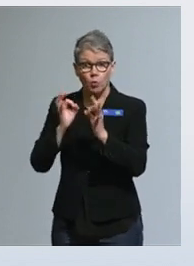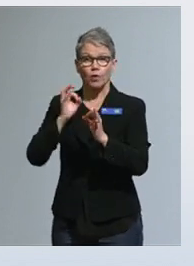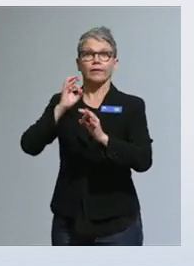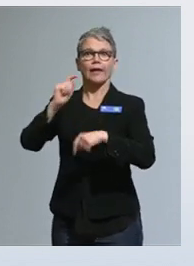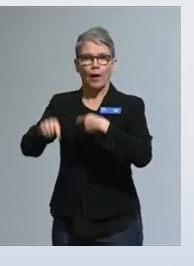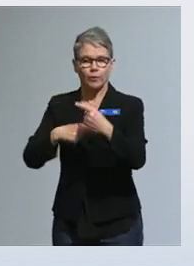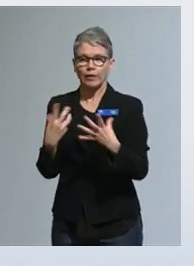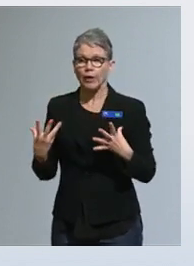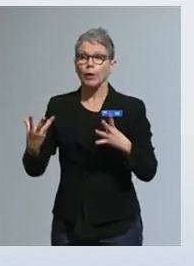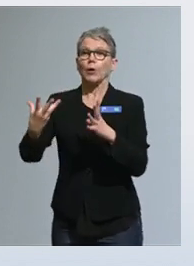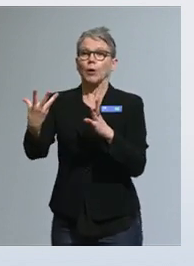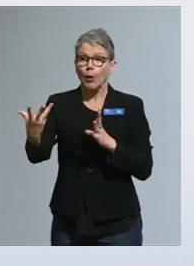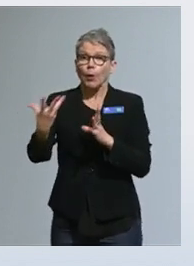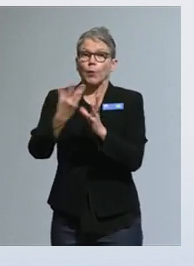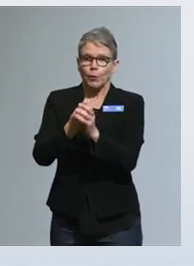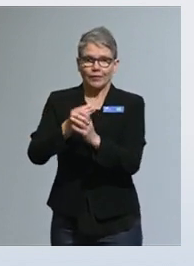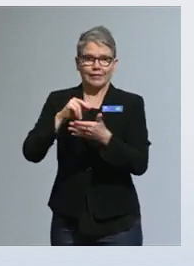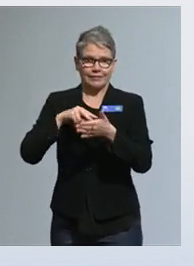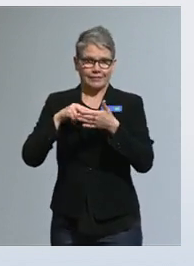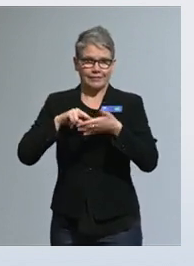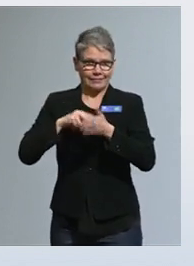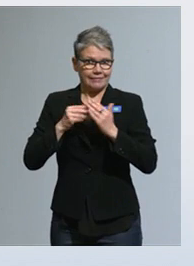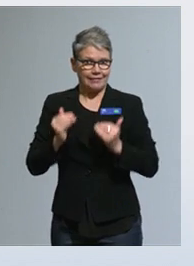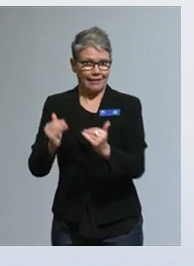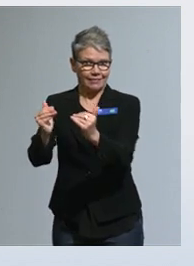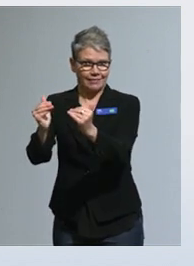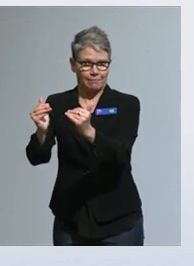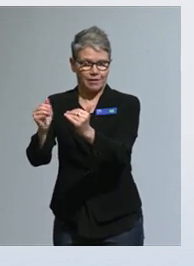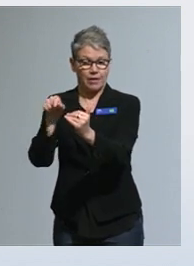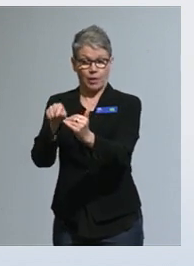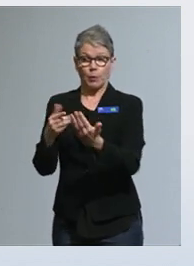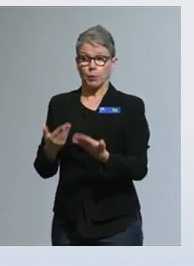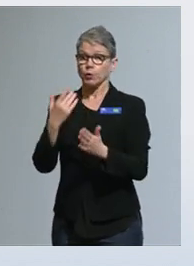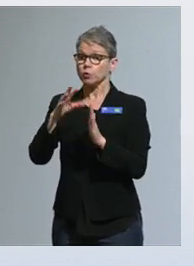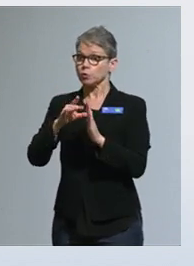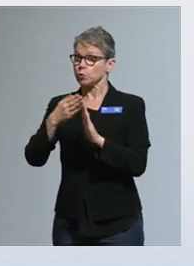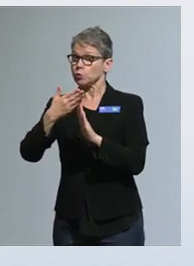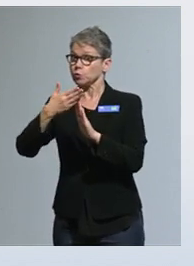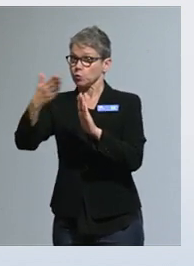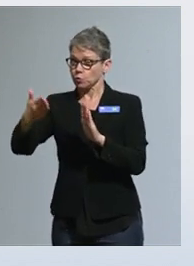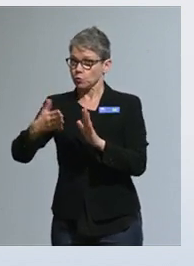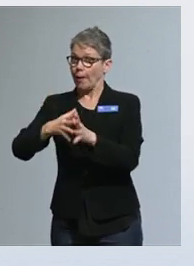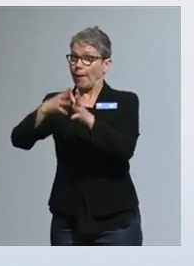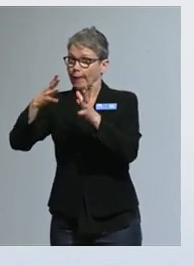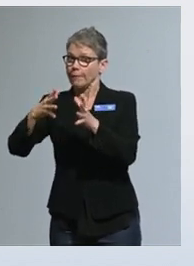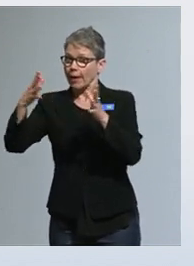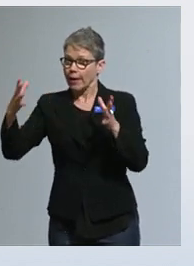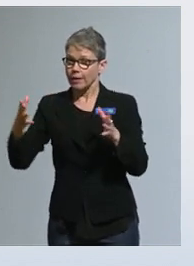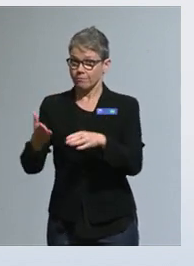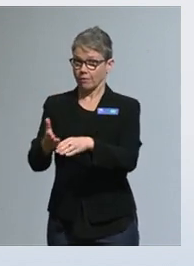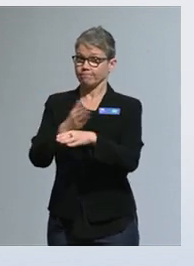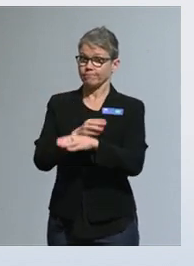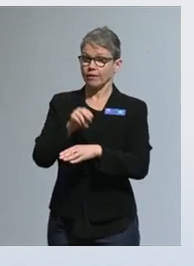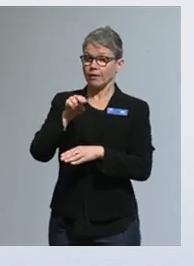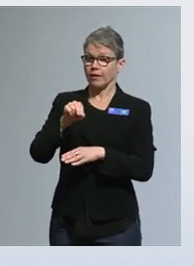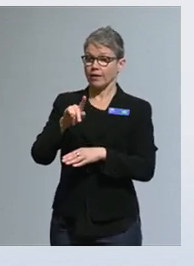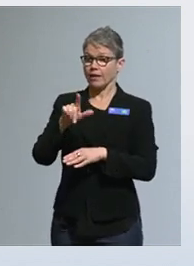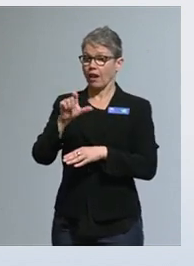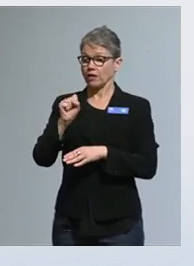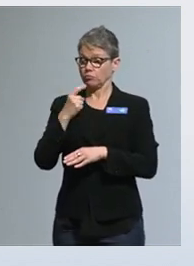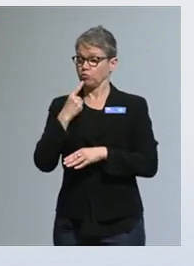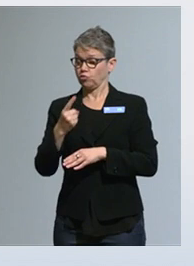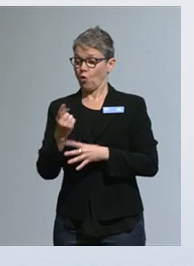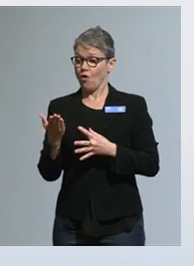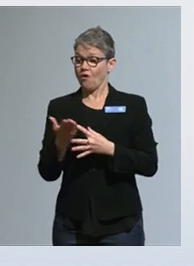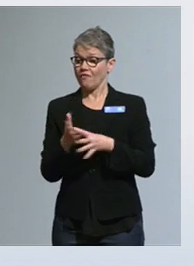yhteiskehittämisen. Ja sitä tiivistetään tässä syksyn aikana. Koska kuten Niklas sanoi, niin tämä väliraportin on oltava